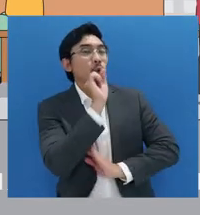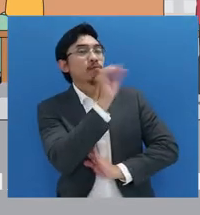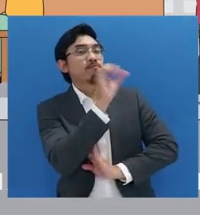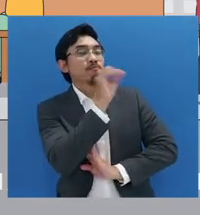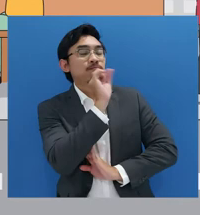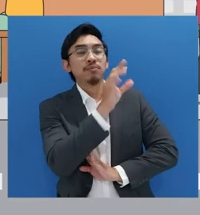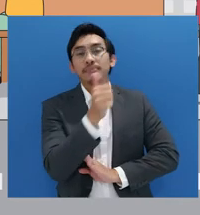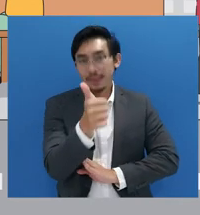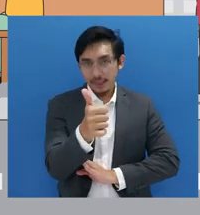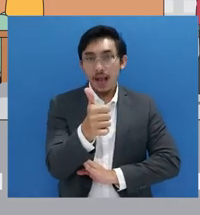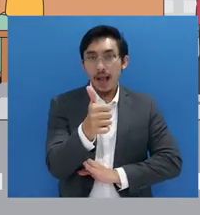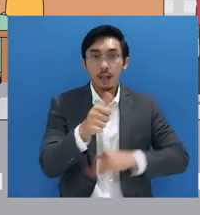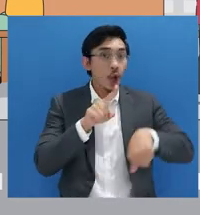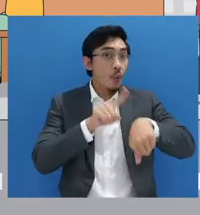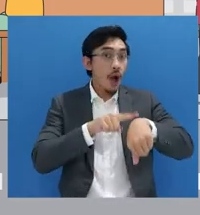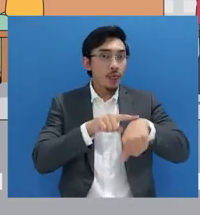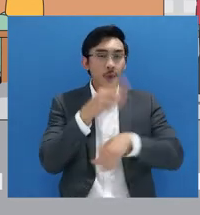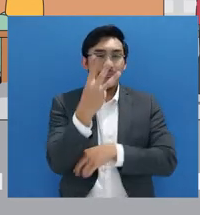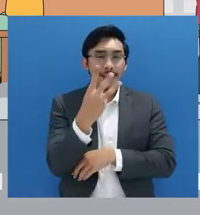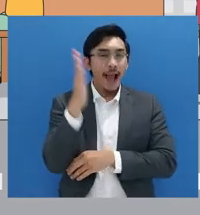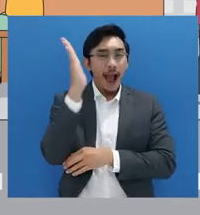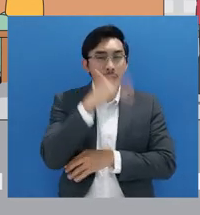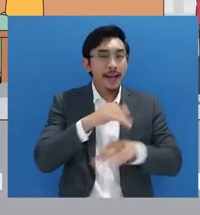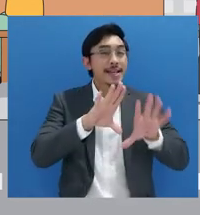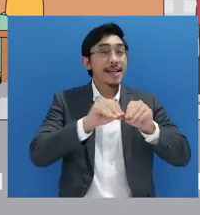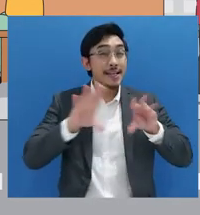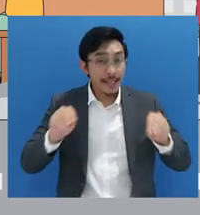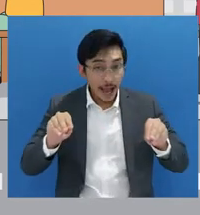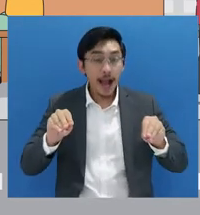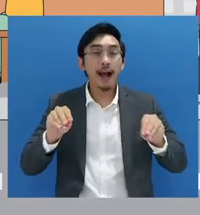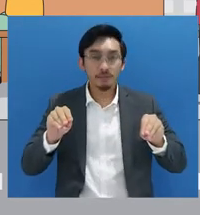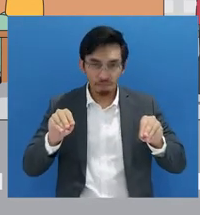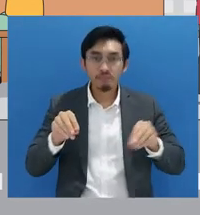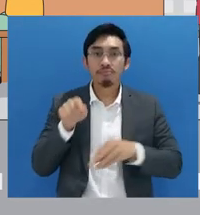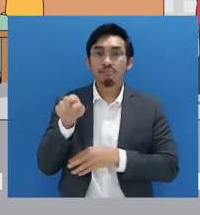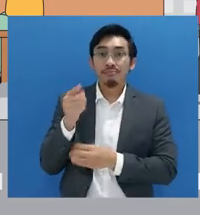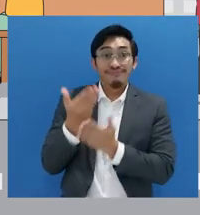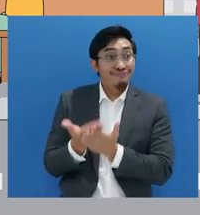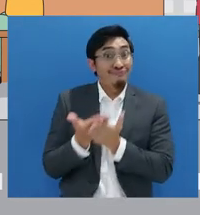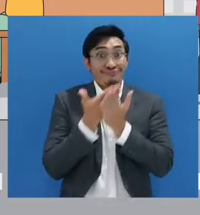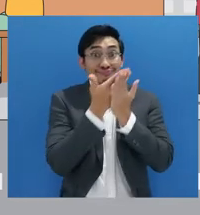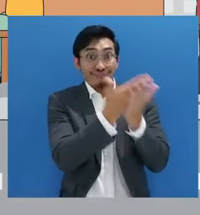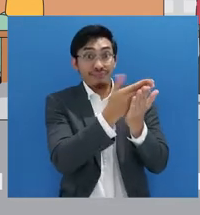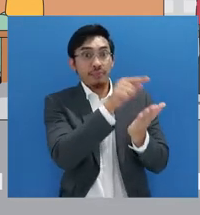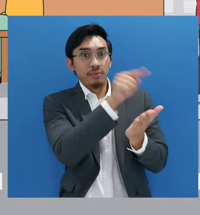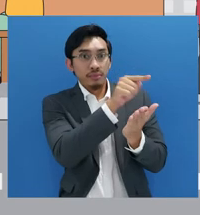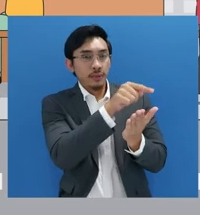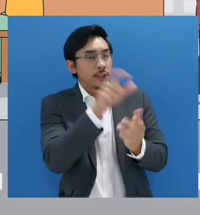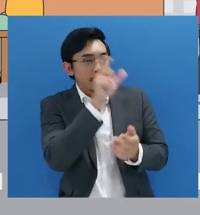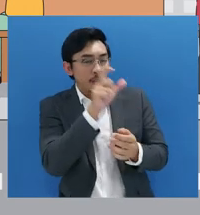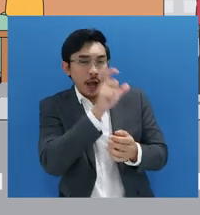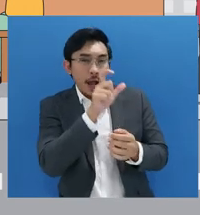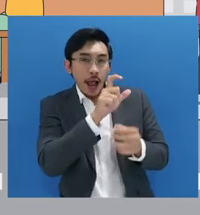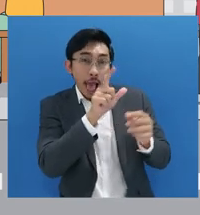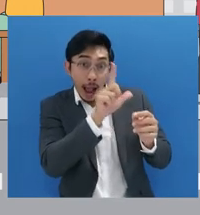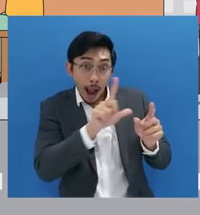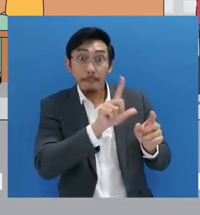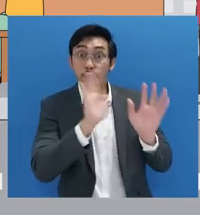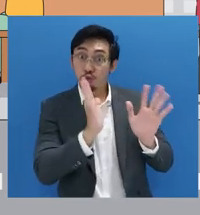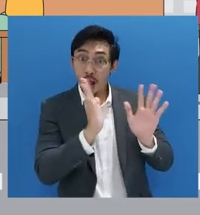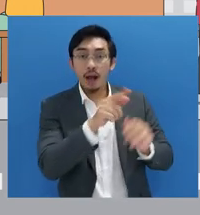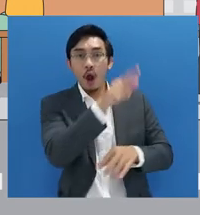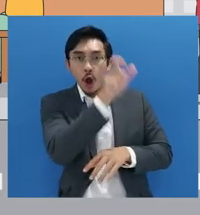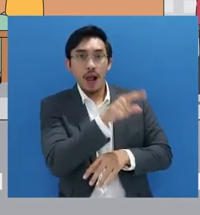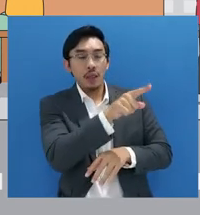kerja, setelah permohonan bantuan hukum dinyatakan lengkap, pemberi bantuan hukum harus memberikan jawaban menerima atau menolak permohonan.